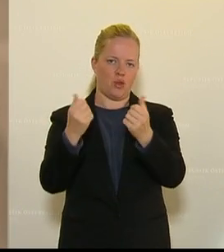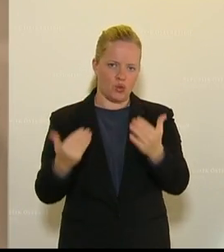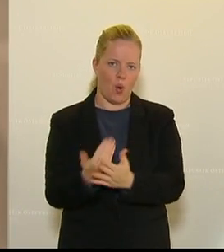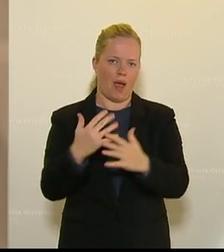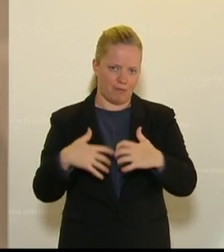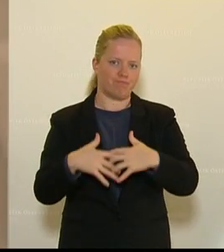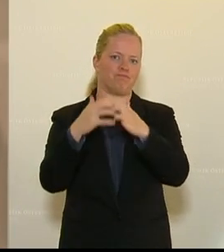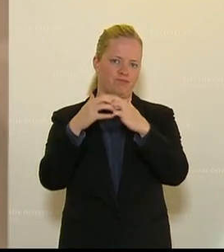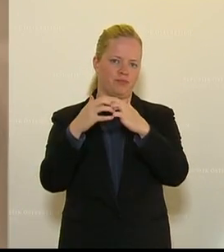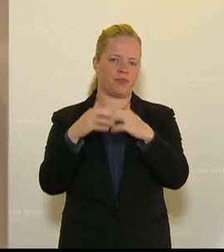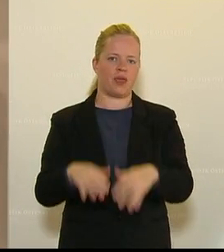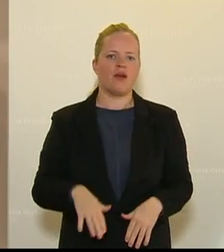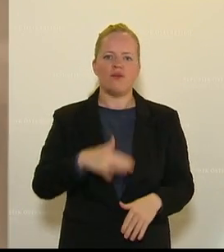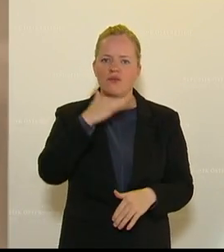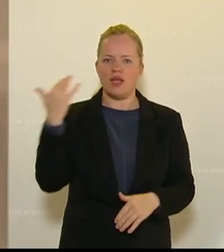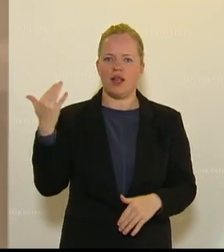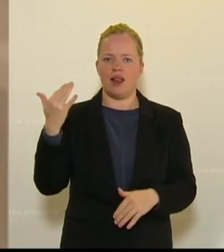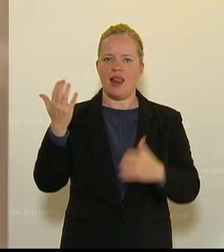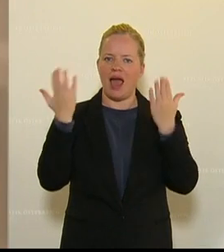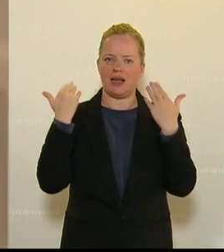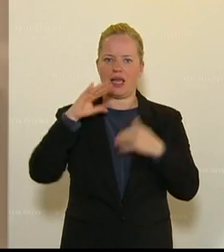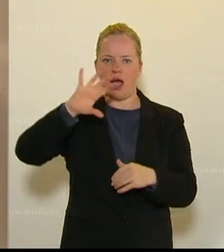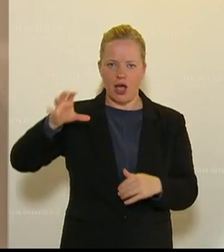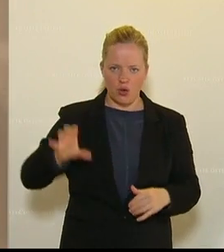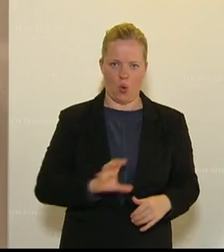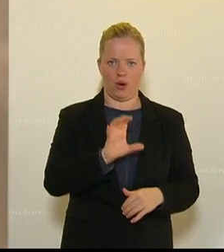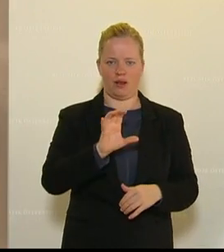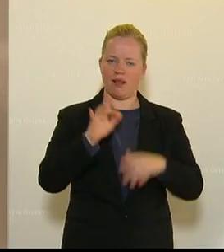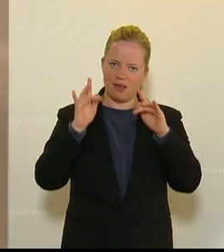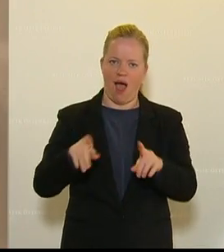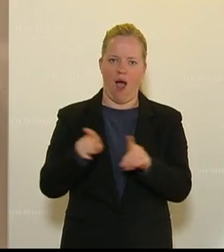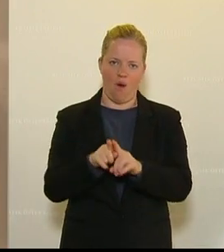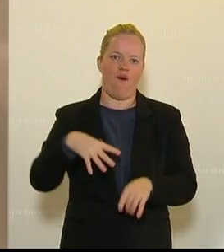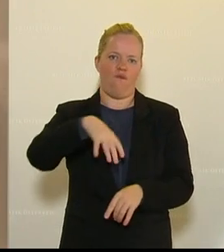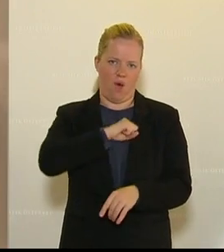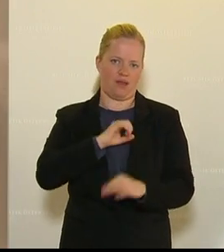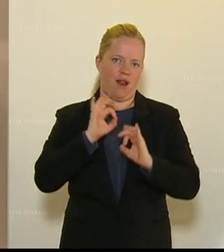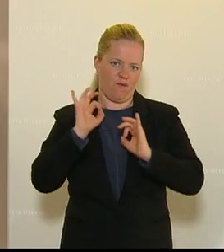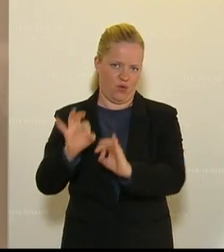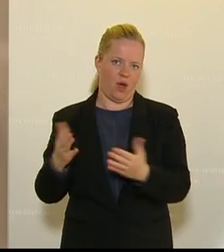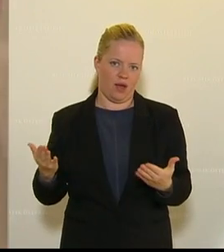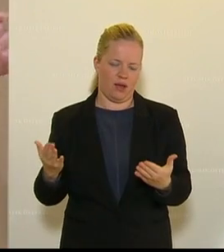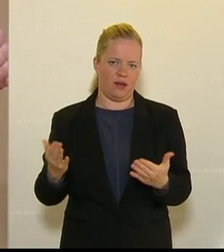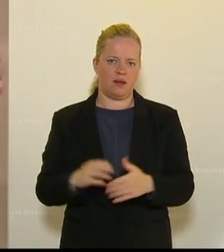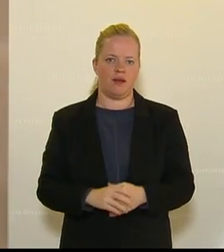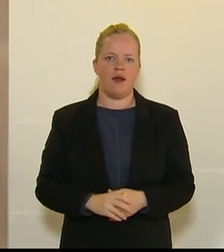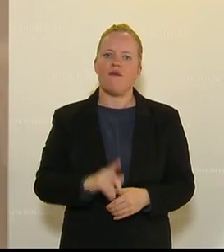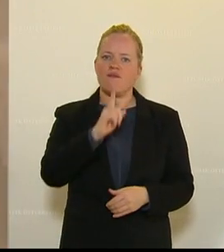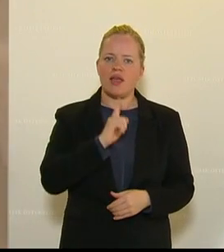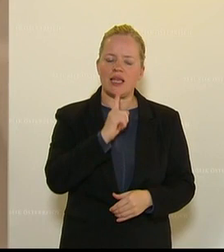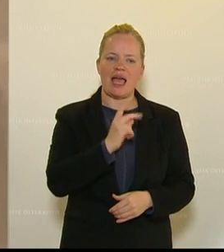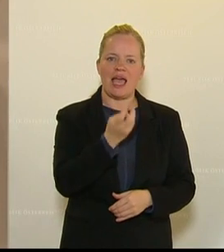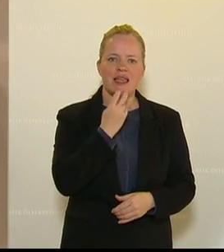Und vor allem unsere ländlichen Regionen werden dadurch profitieren. Und wir werden auch weniger Energiequellen